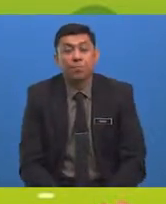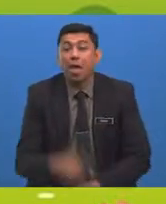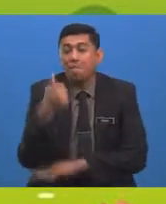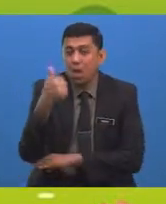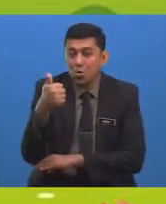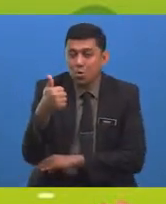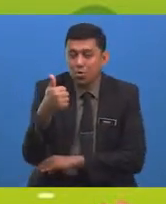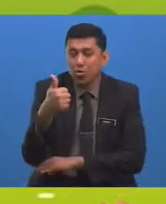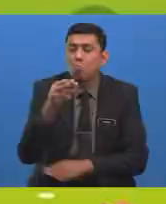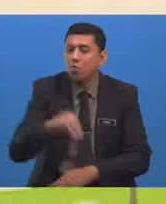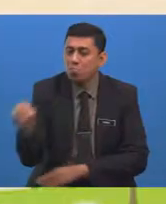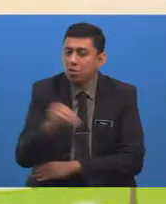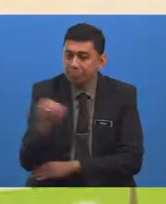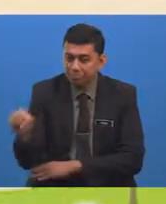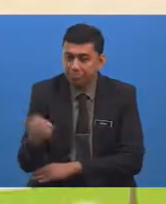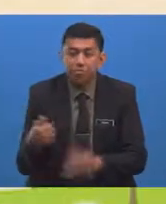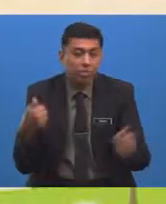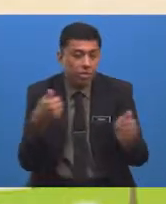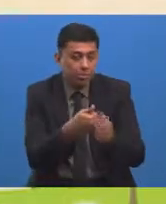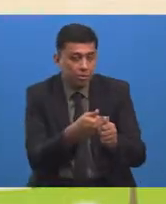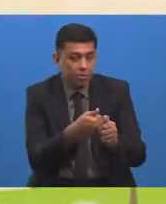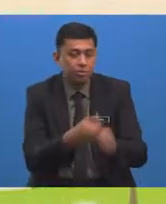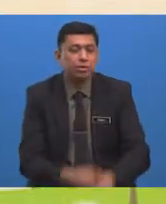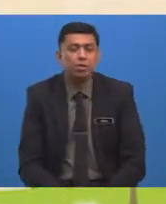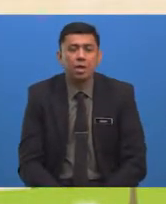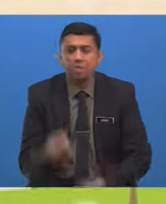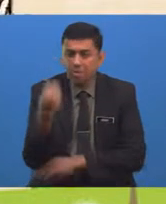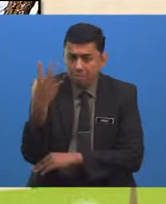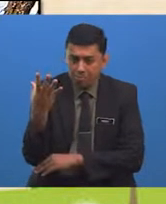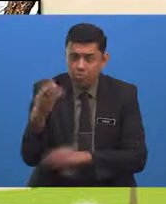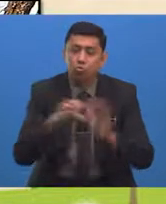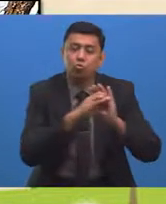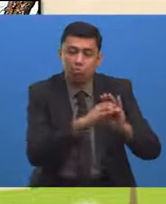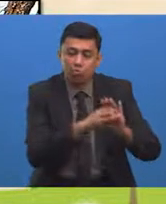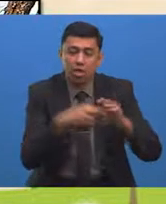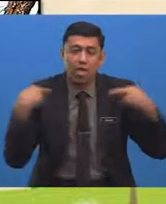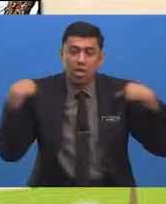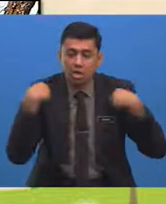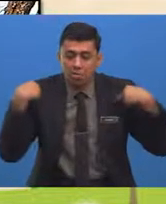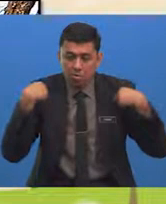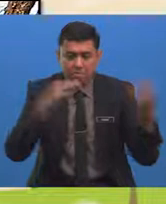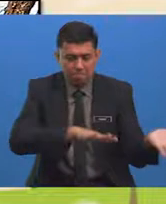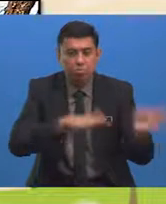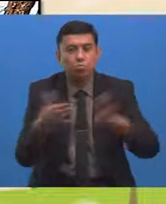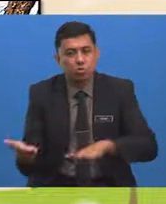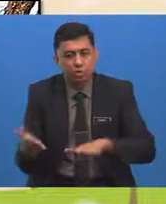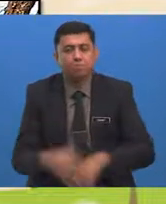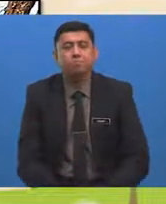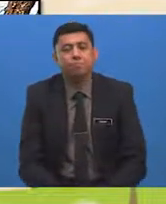Bagus murid-murid Berikut merupakan beberapa contoh haiwan yang telah pupus